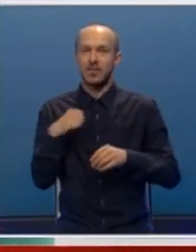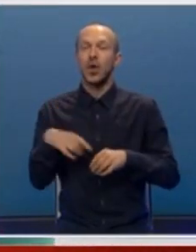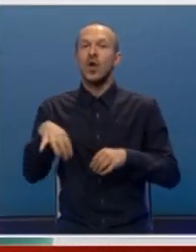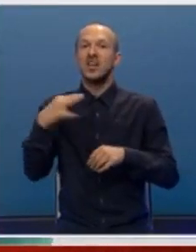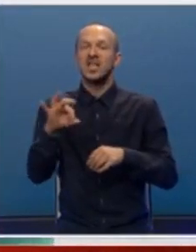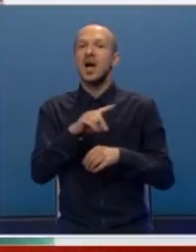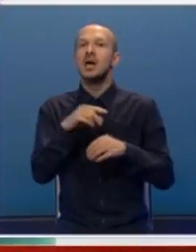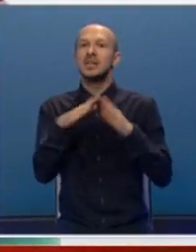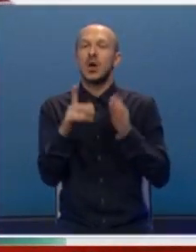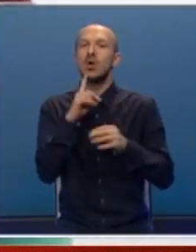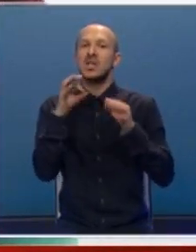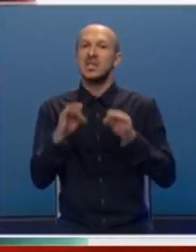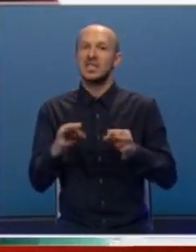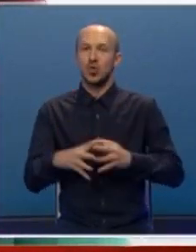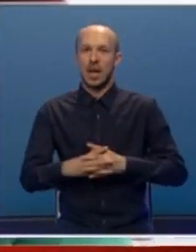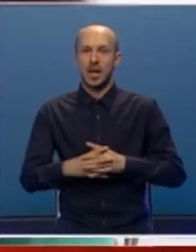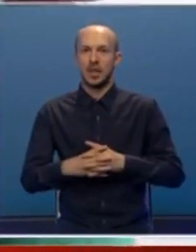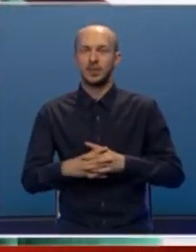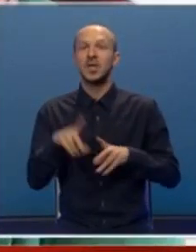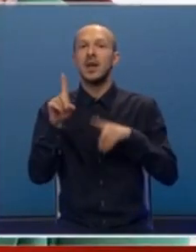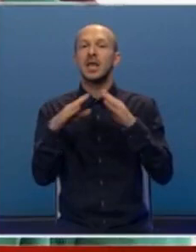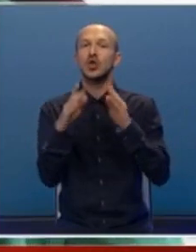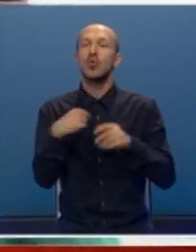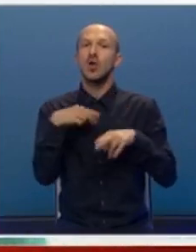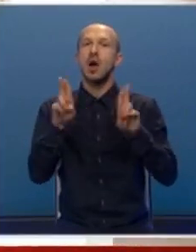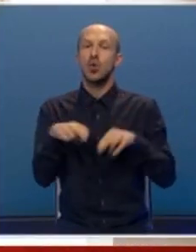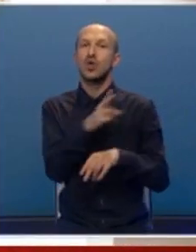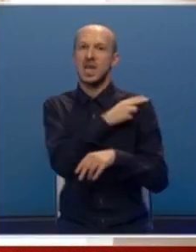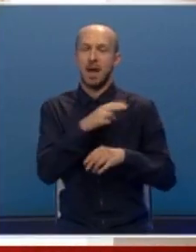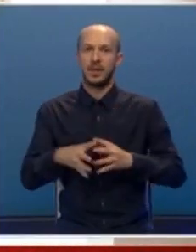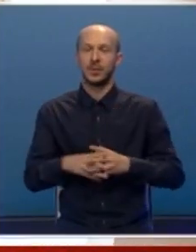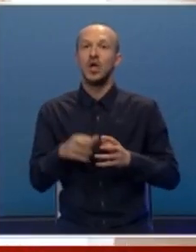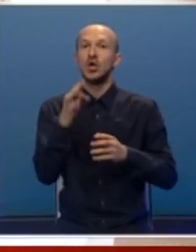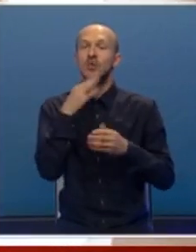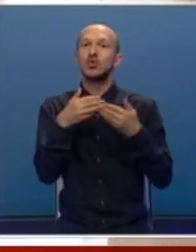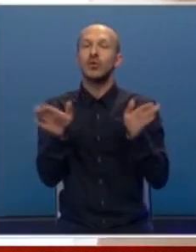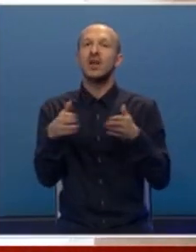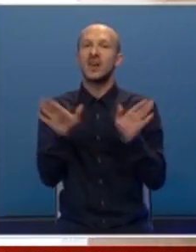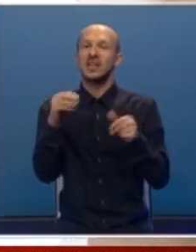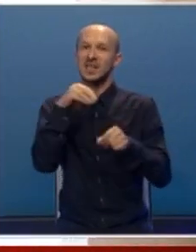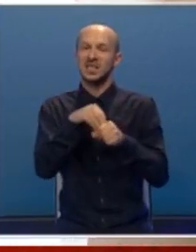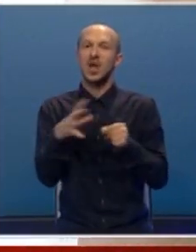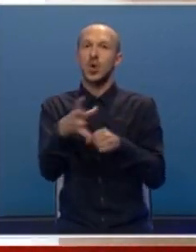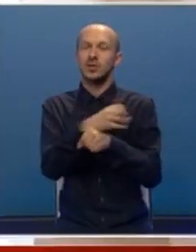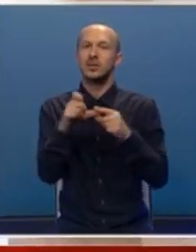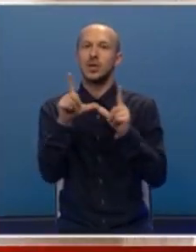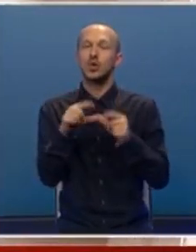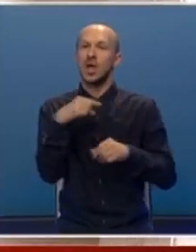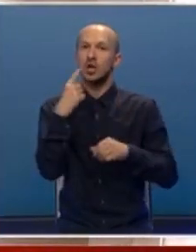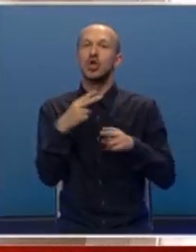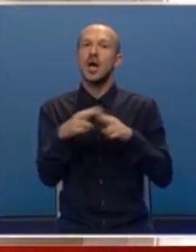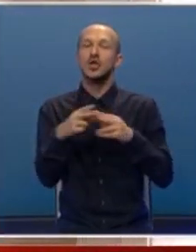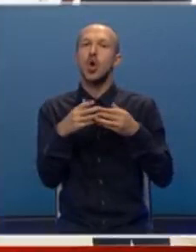Ovo je jedina nepokretnost i jedini sigurni neki dom koji ja mogu da imam. Čim su otključali vrata stana, koristnici su, zakažu,